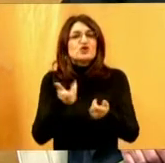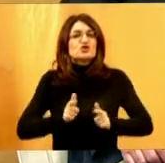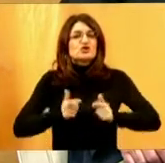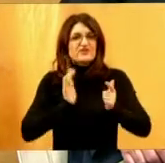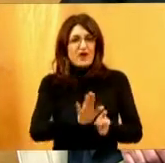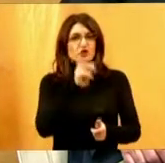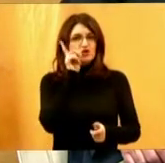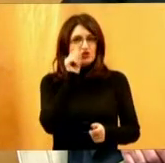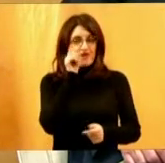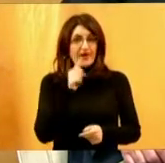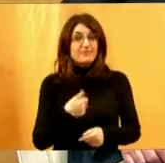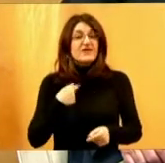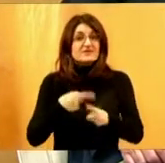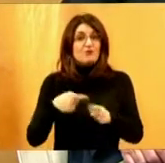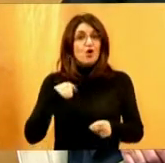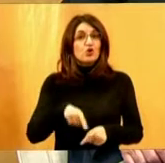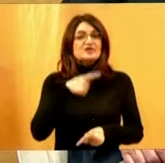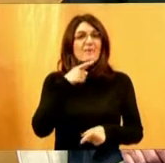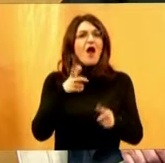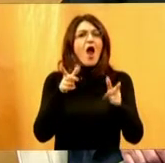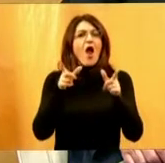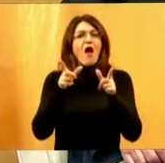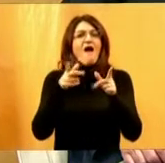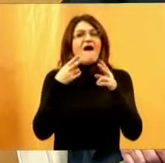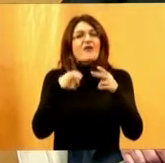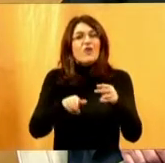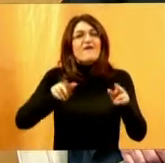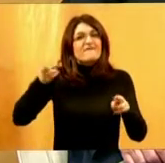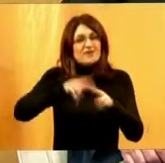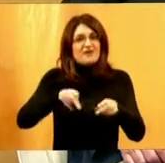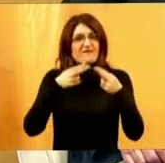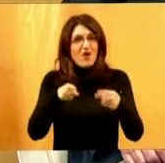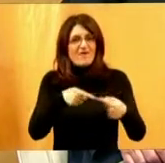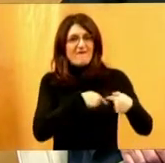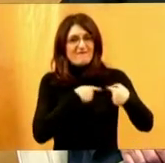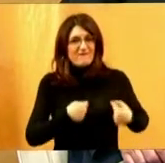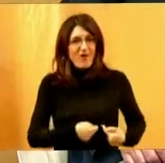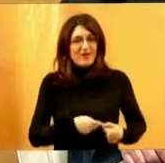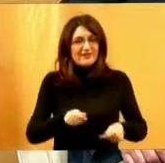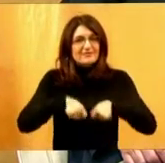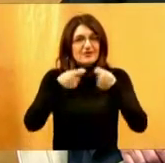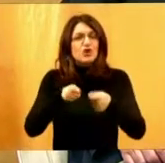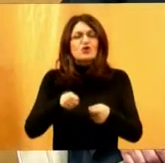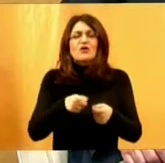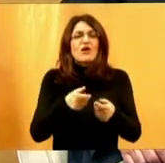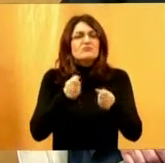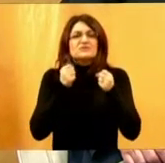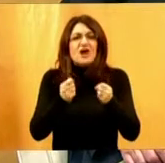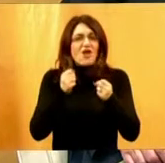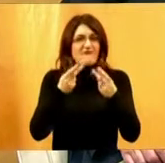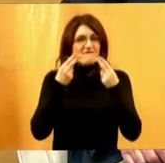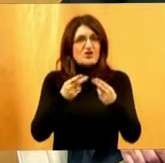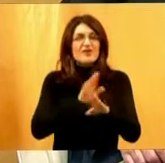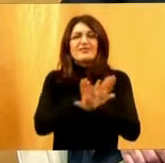čovjek. Zato sam rekla da je taj ulog mnogo veći, jer taj volonterski doprinos je nešto što se nikada i